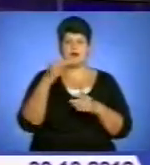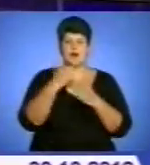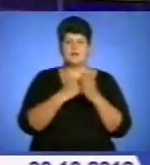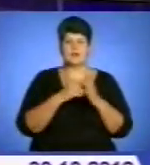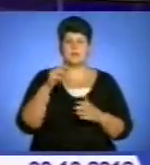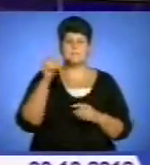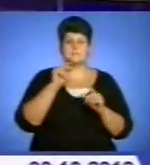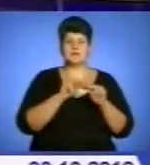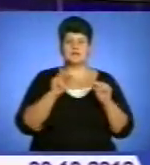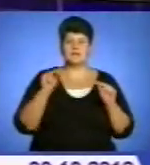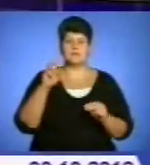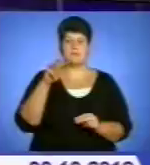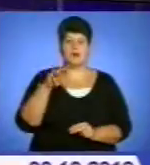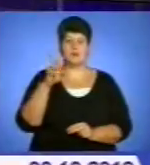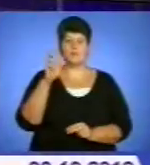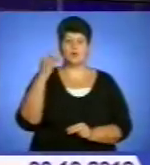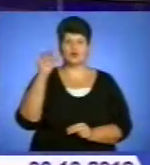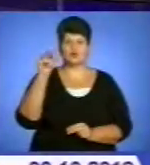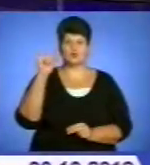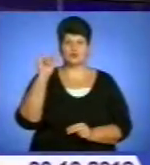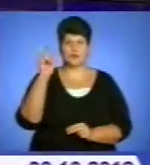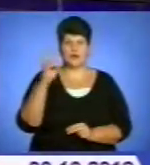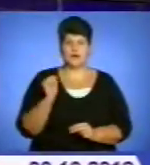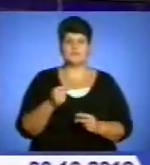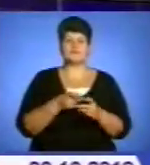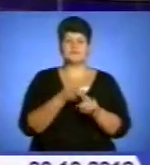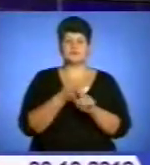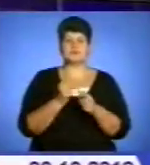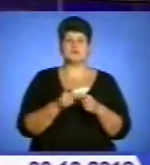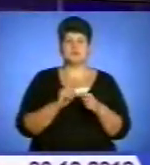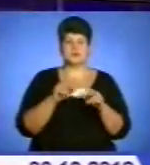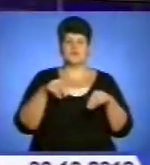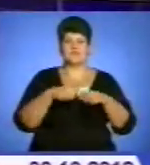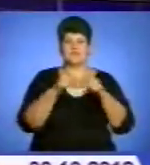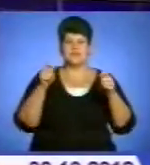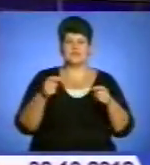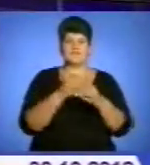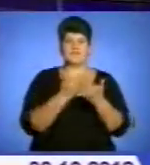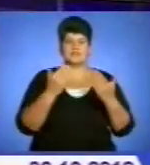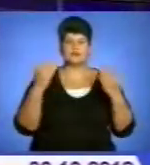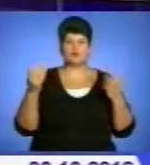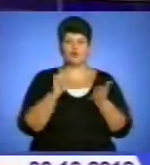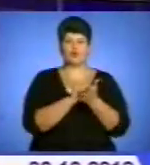Михайла Буйчука. З нагоди пам'ятної дати в обласному архіві відкрили виставку документів і світлин.